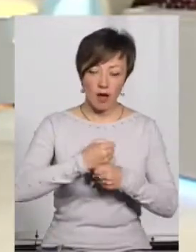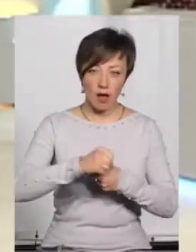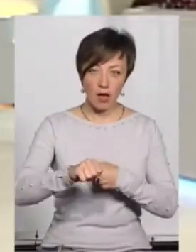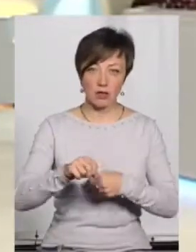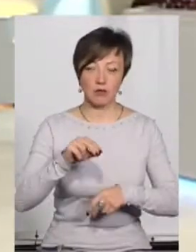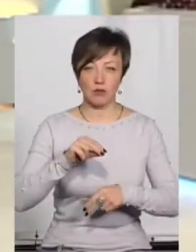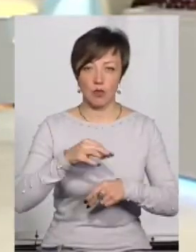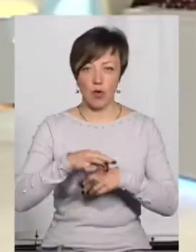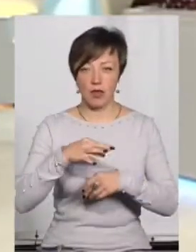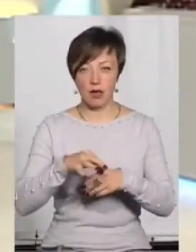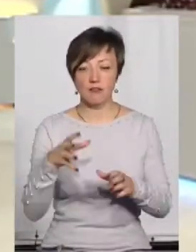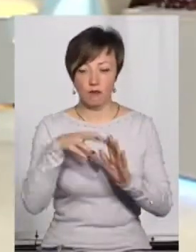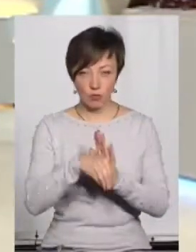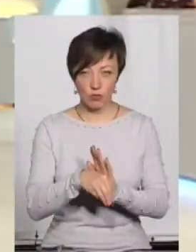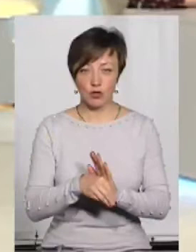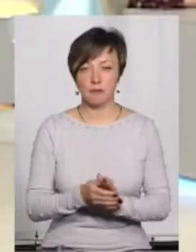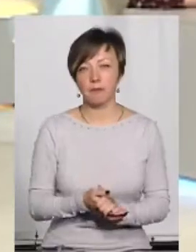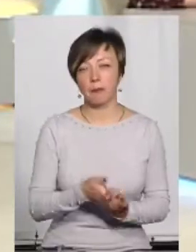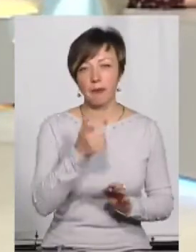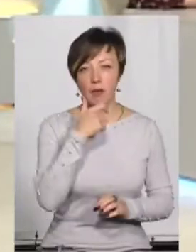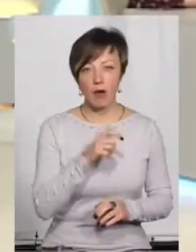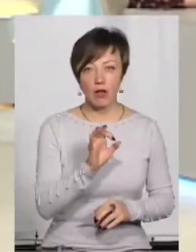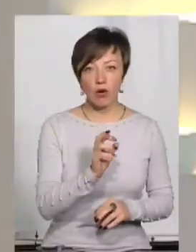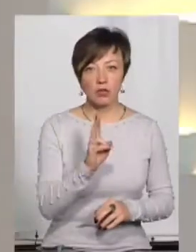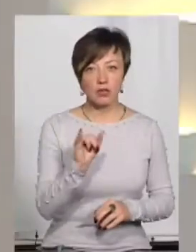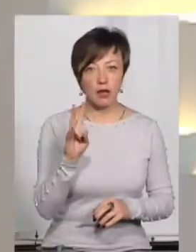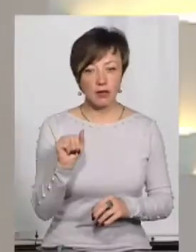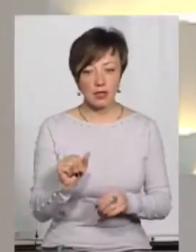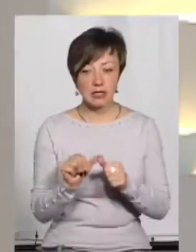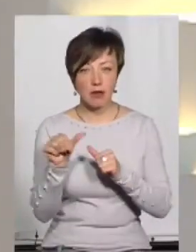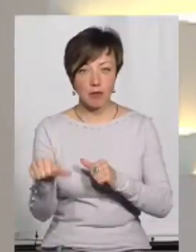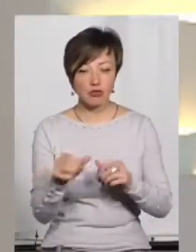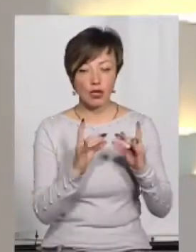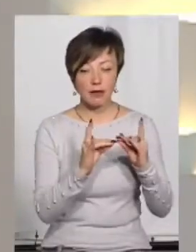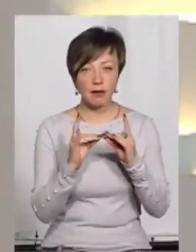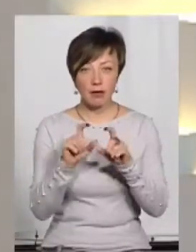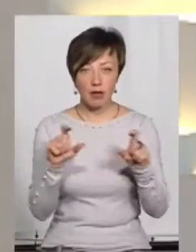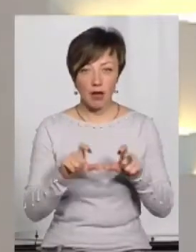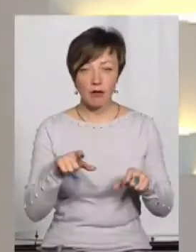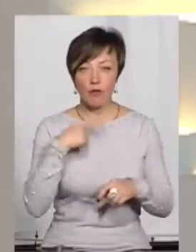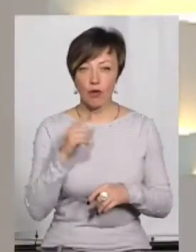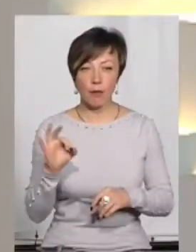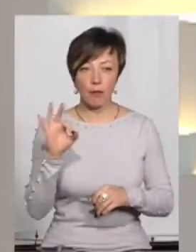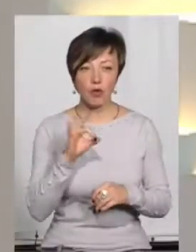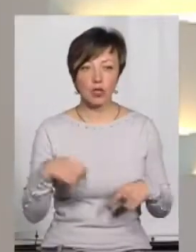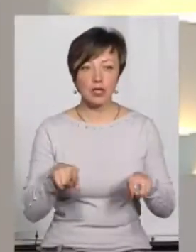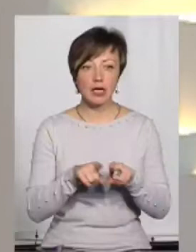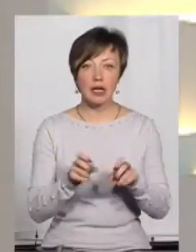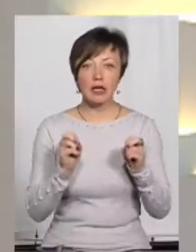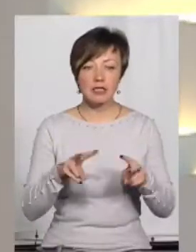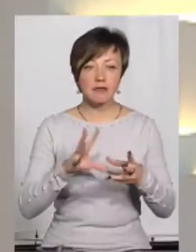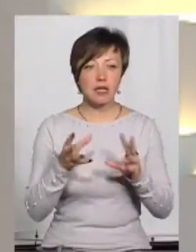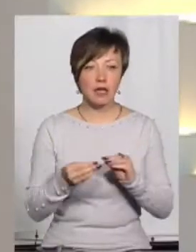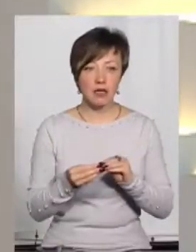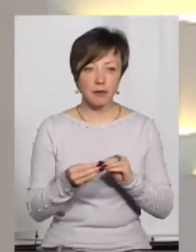тому числі. Пані Оксано, от ми так поволі виходимо вже за межі інтернатів і говоримо про такі ризики